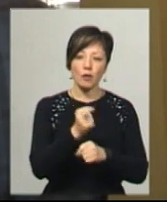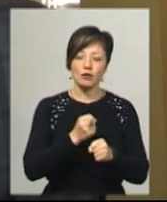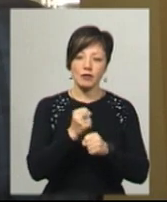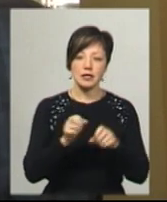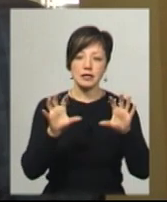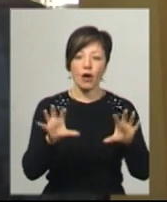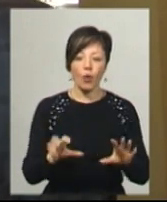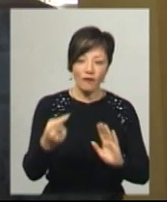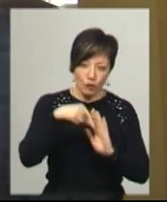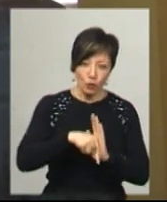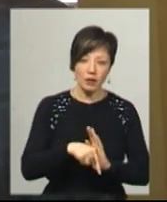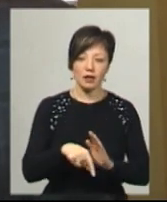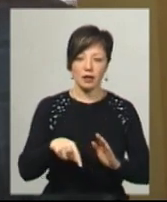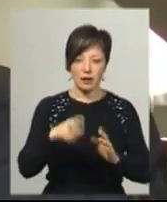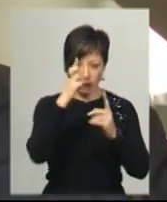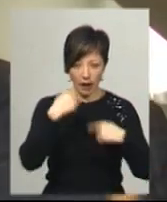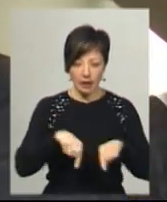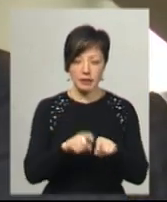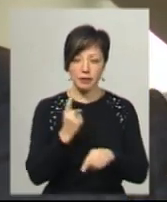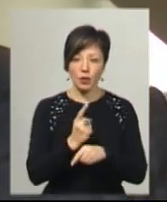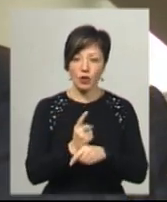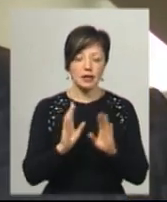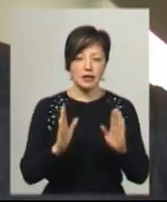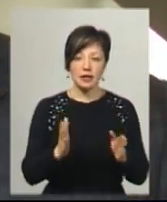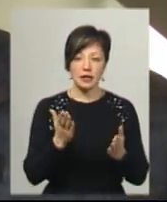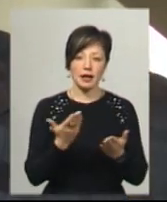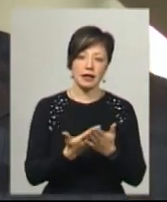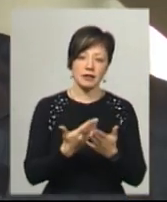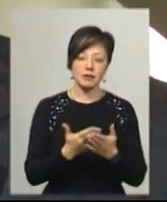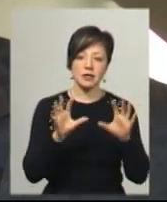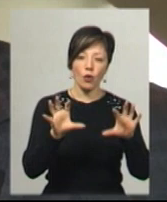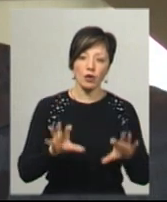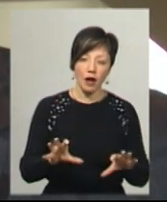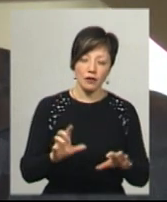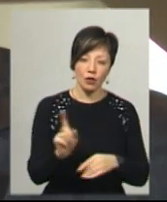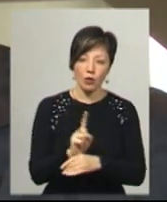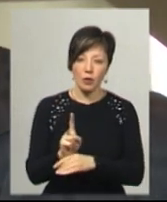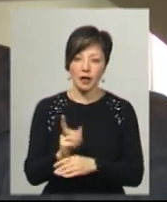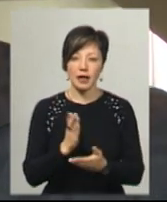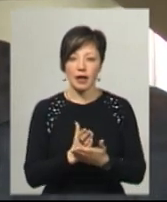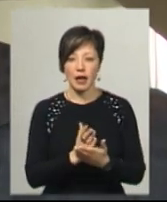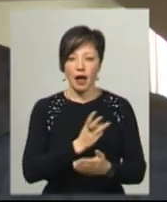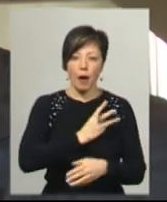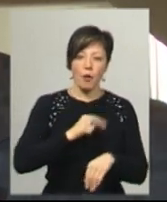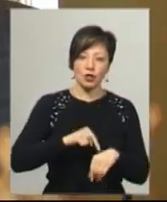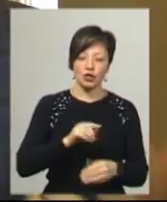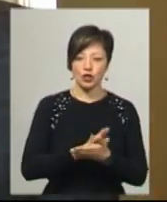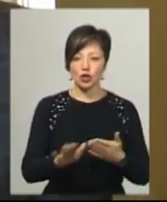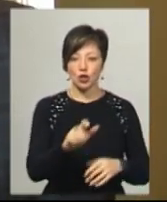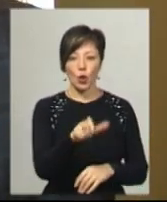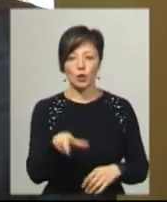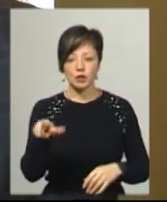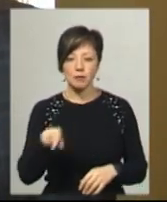закон внутрі країни, який це заборонить. Там не тільки, умовно кажучи, якісь законодавчі нормативи, там якісь є емоційні, і чисто людські,